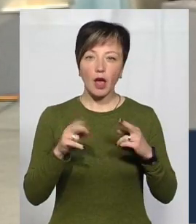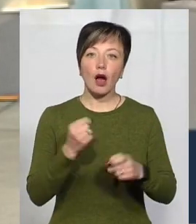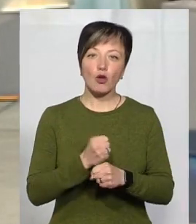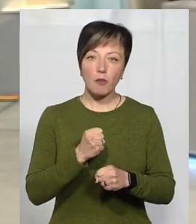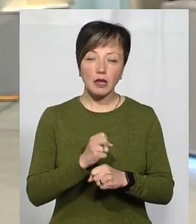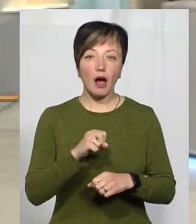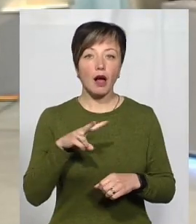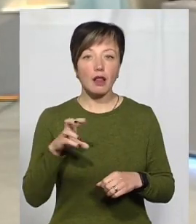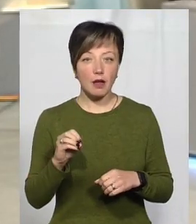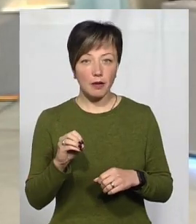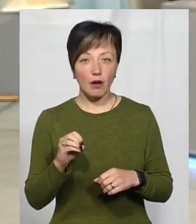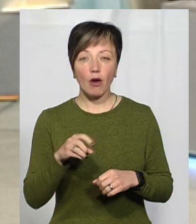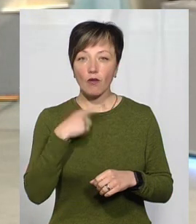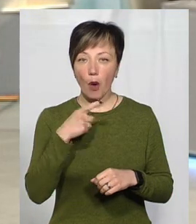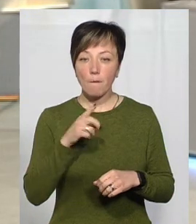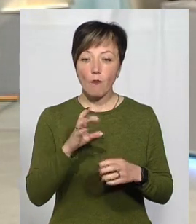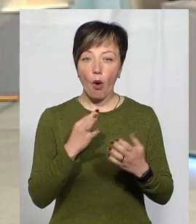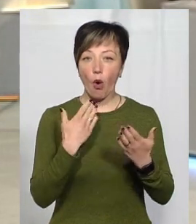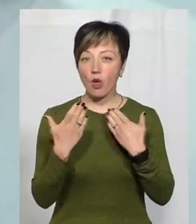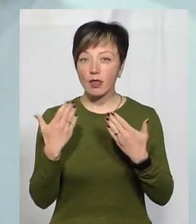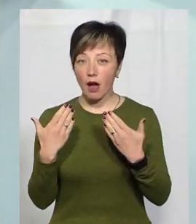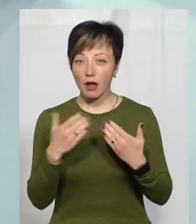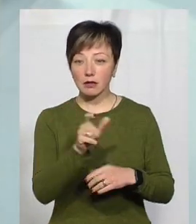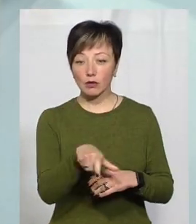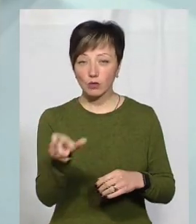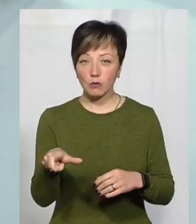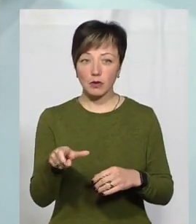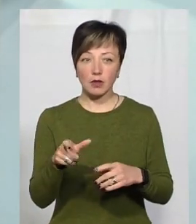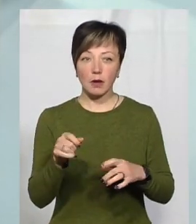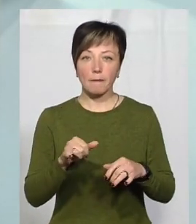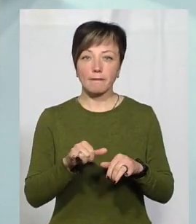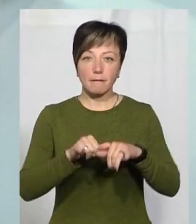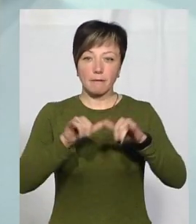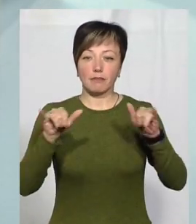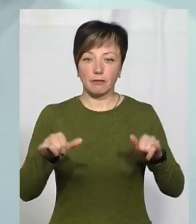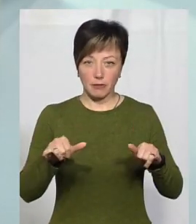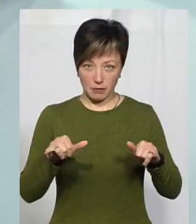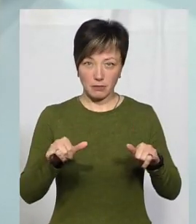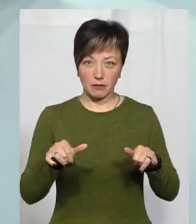Як робити? Але, ну, я ж говорю, що по контактним особам ми трошки перевищили